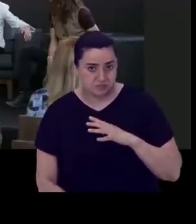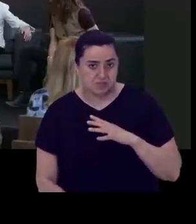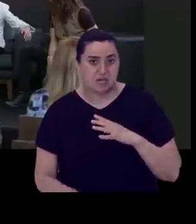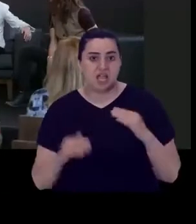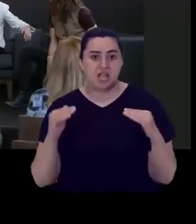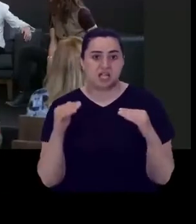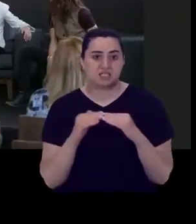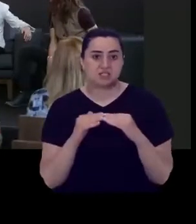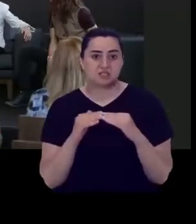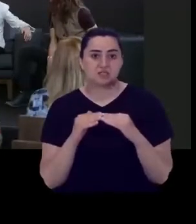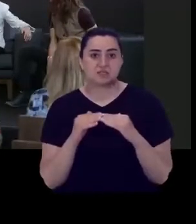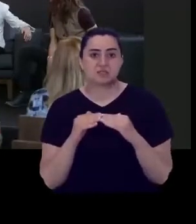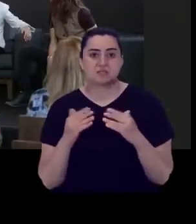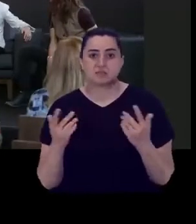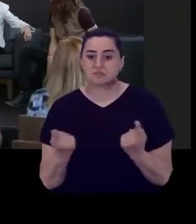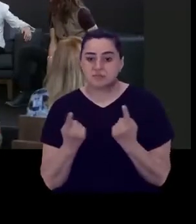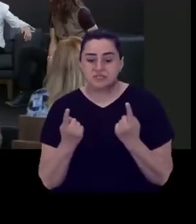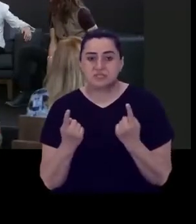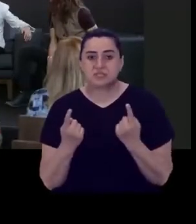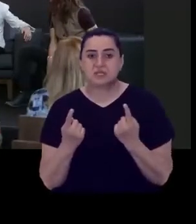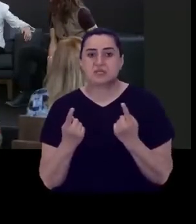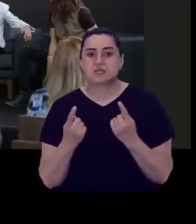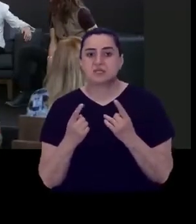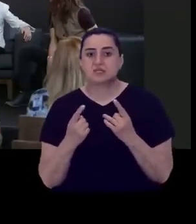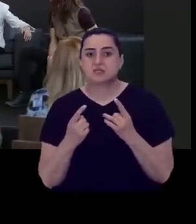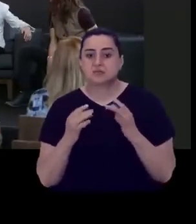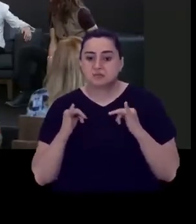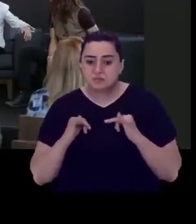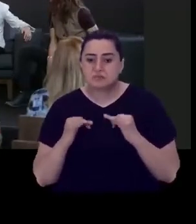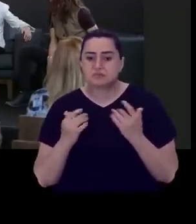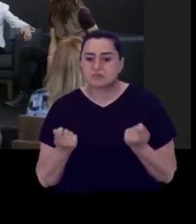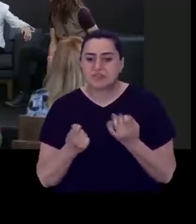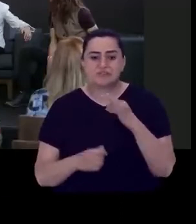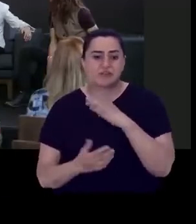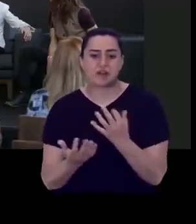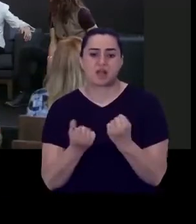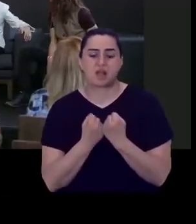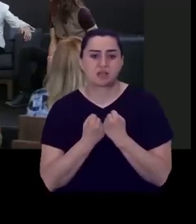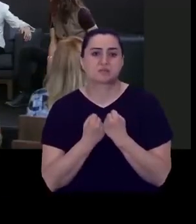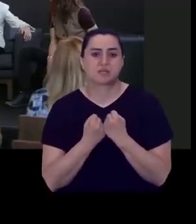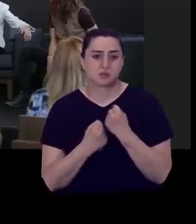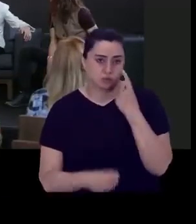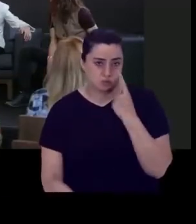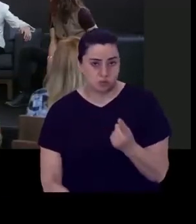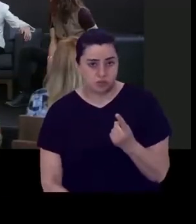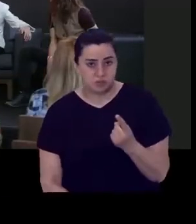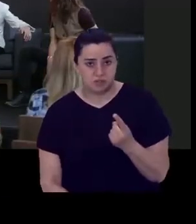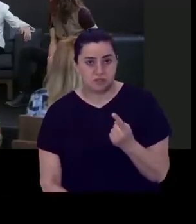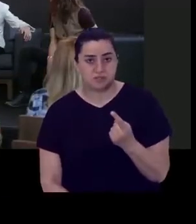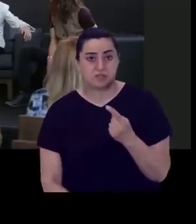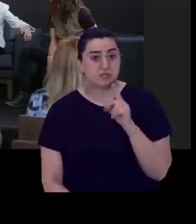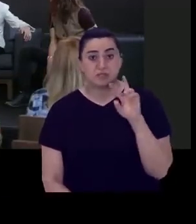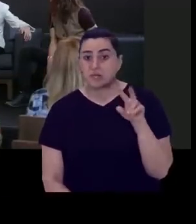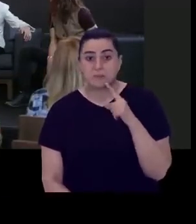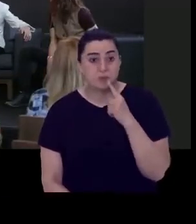Eşit şekilde herhangi bir kurumun verdiği hizmetten yararlanabildiği bir durum var. Ve